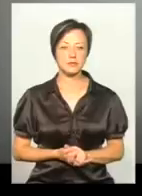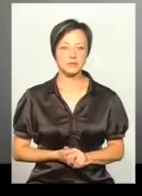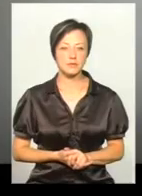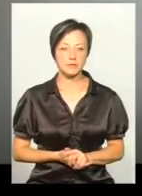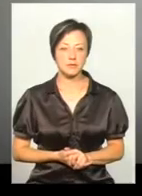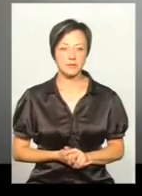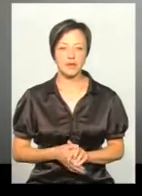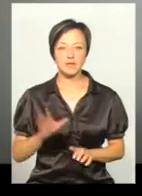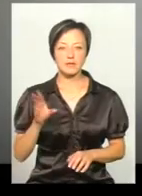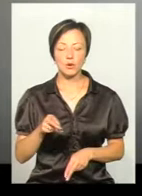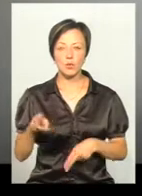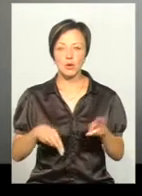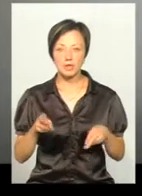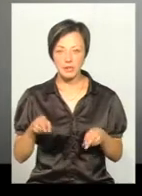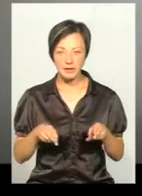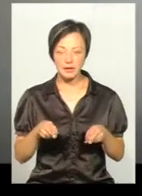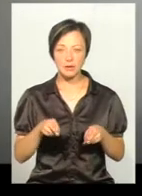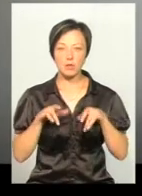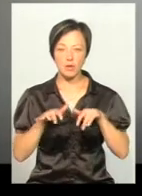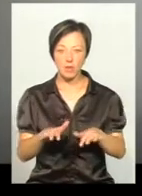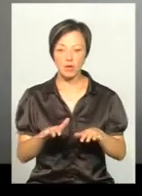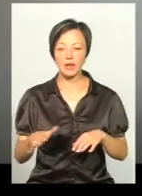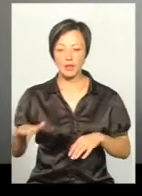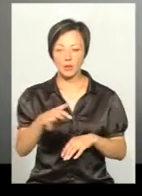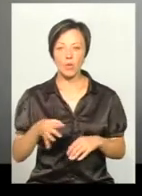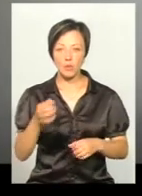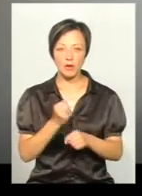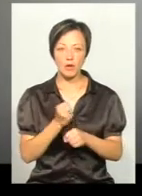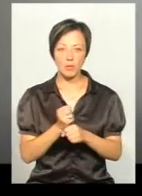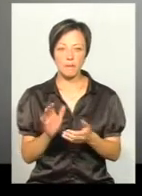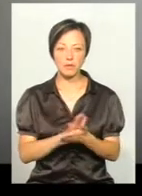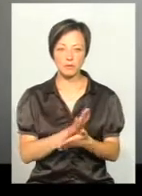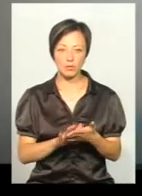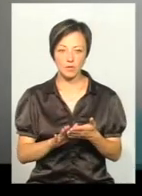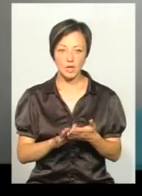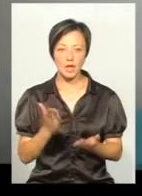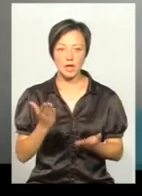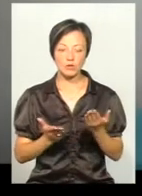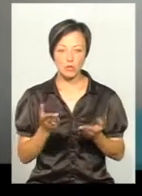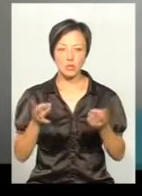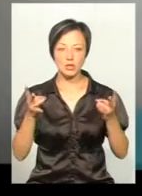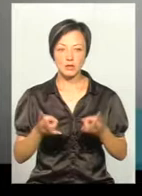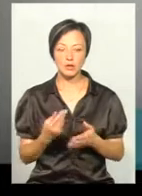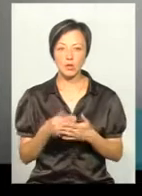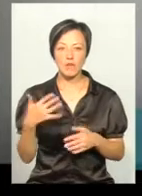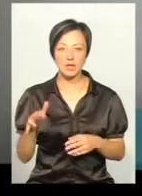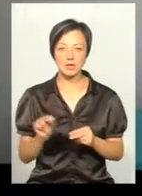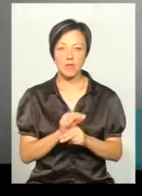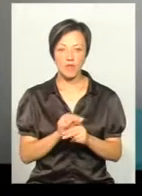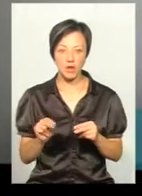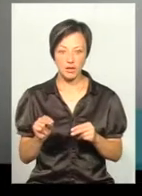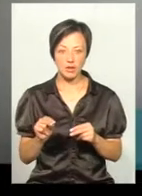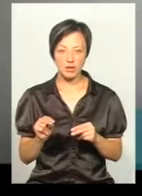Всі оперативні втручання, лікування, які на території області, ми робимо безкоштовно. Якщо потрібно дорогорсене лікування